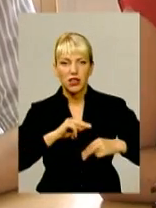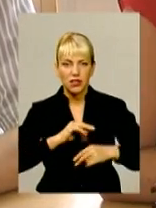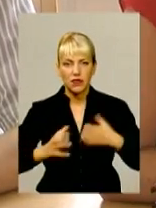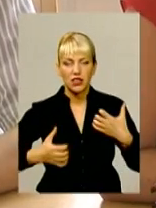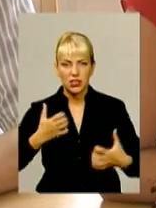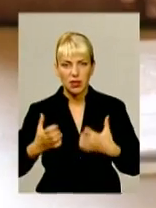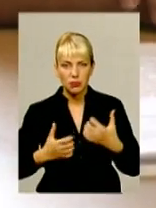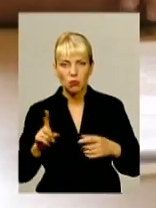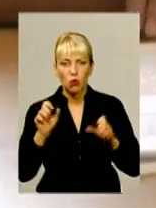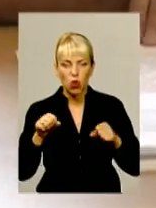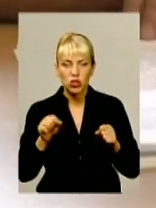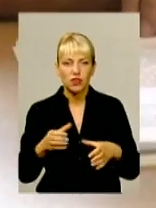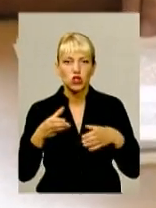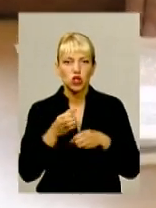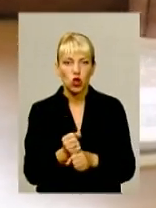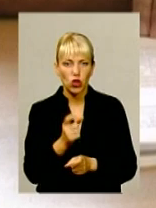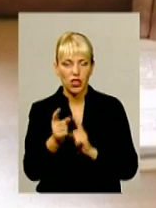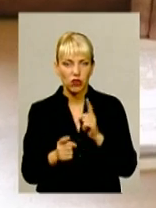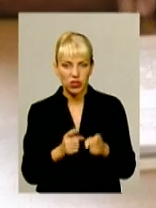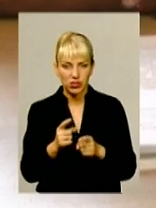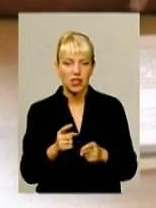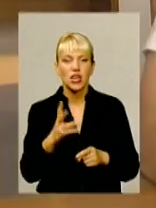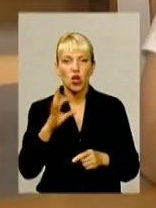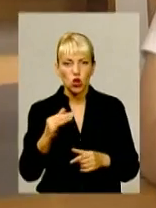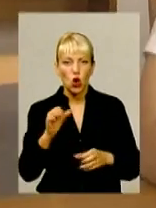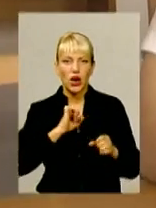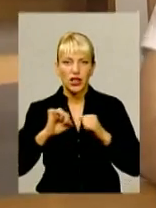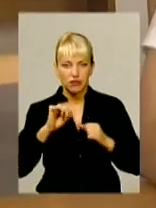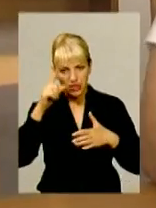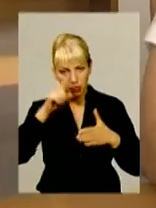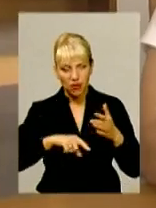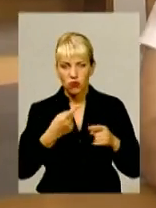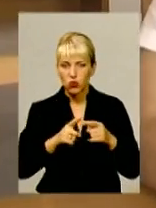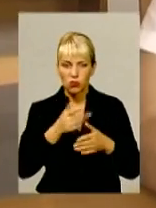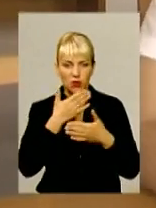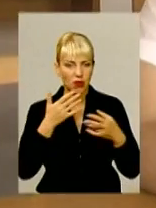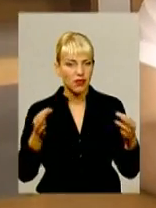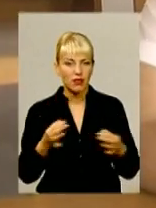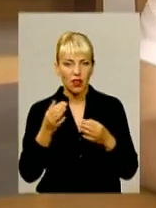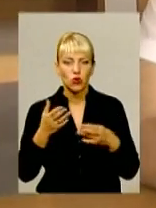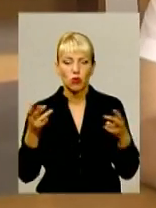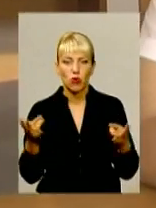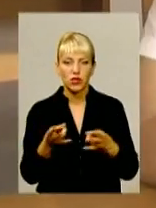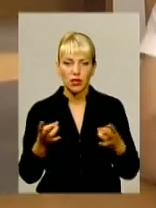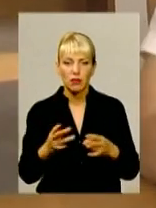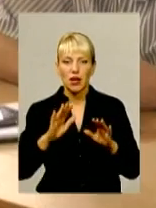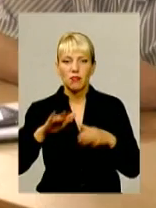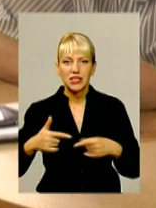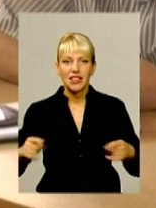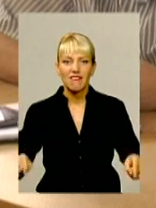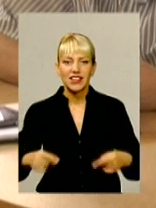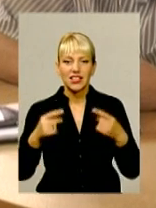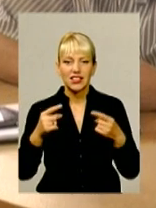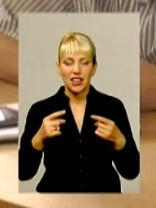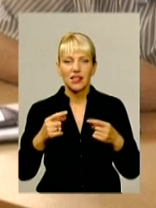наслідок реорганізації. Та нинішній керівник кардіодиспансеру запевняє, у цьому немає жодної потреби. Після відкриття на базі закладу ще